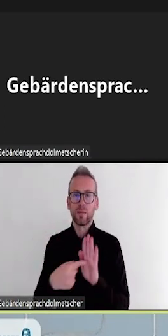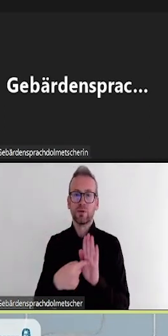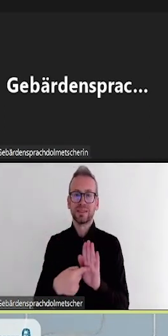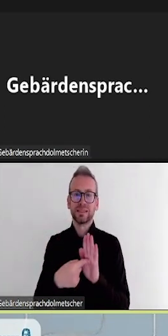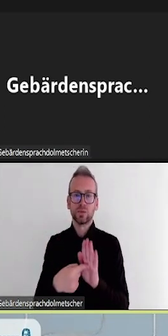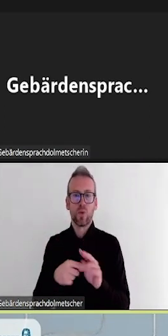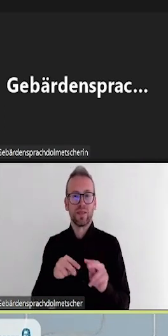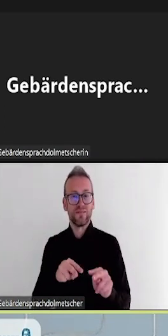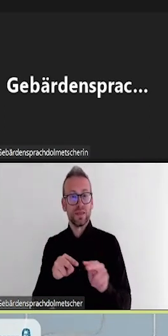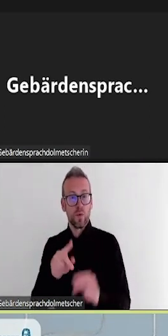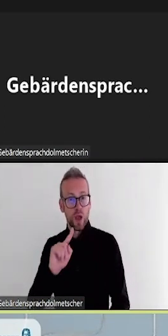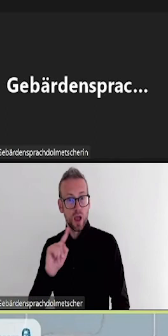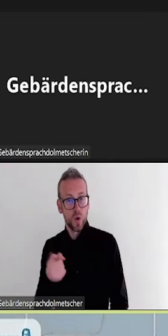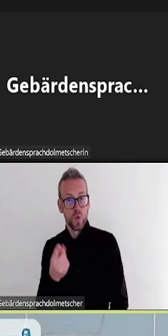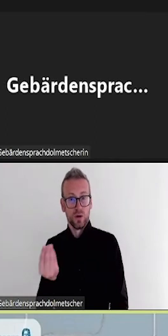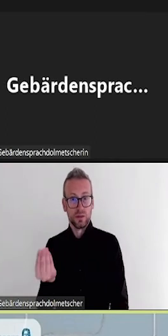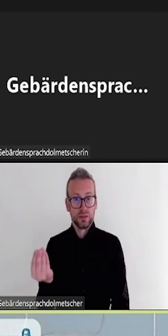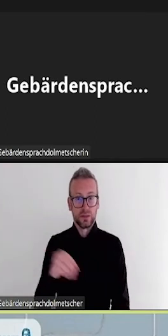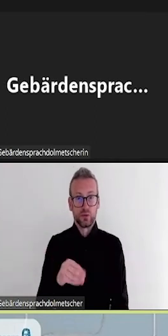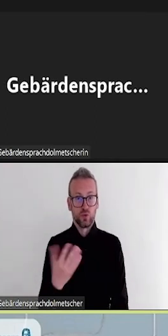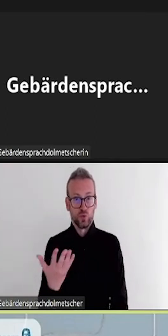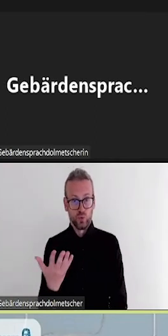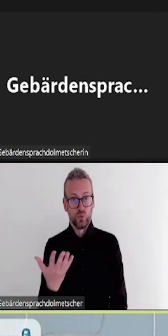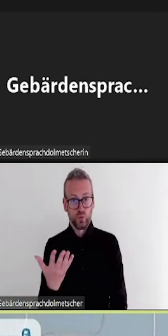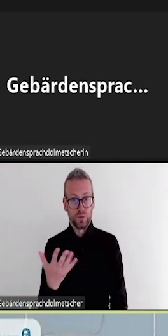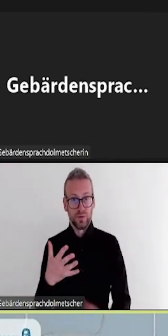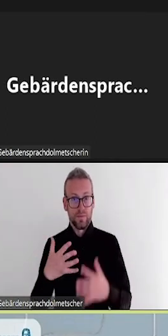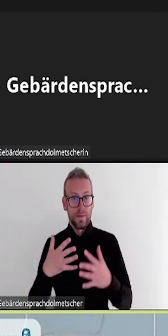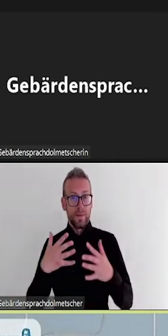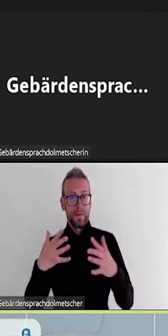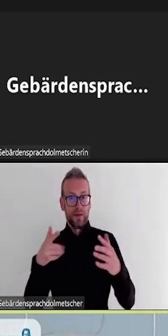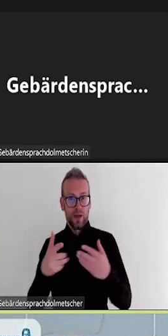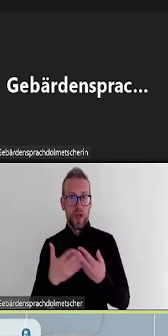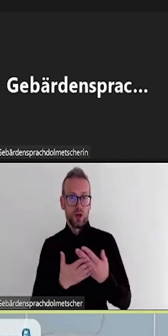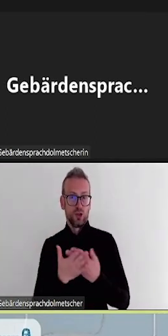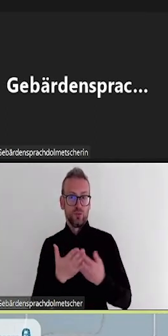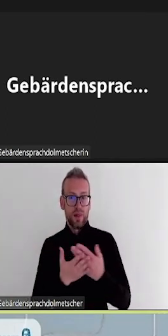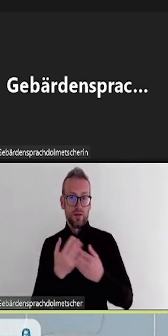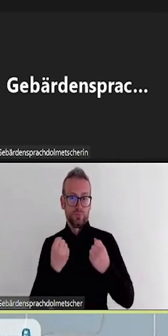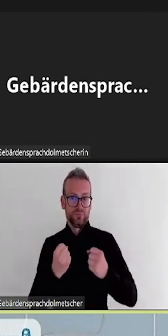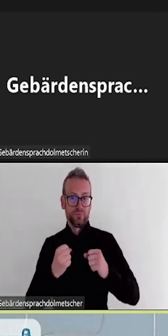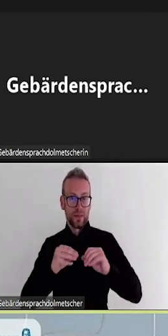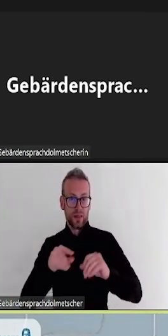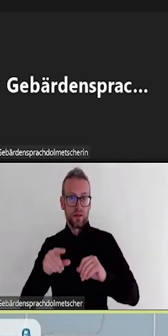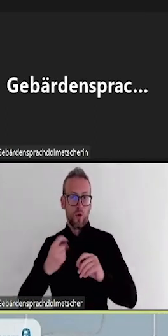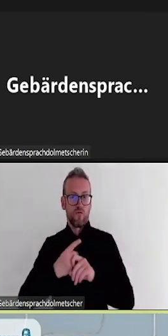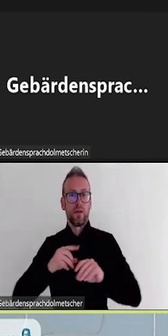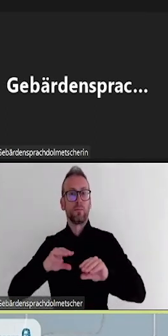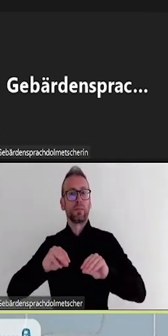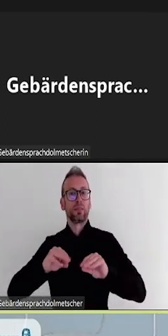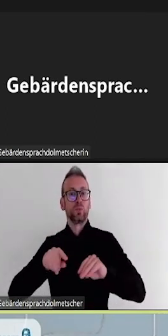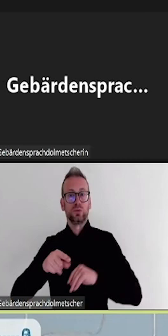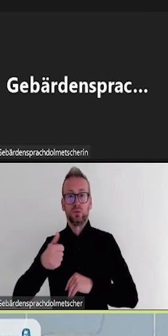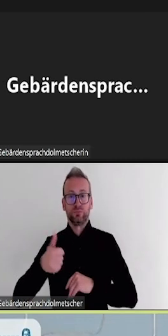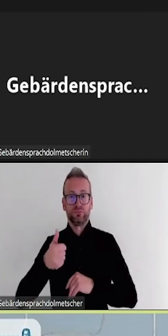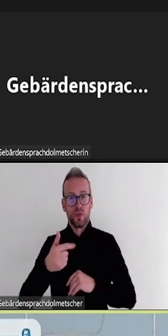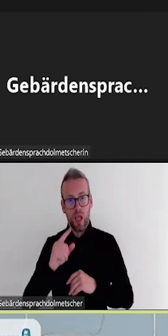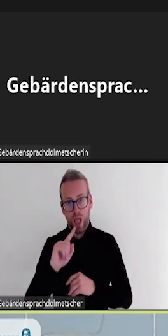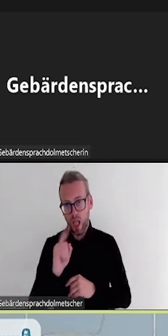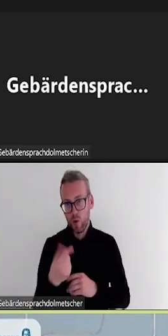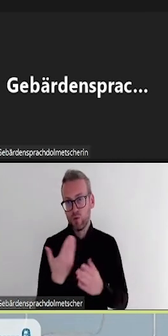und Ihnen werden bestimmt noch sicherlich ganz viele weitere Beispiele einfallen, wie Videos an Hochschulen genutzt werden.